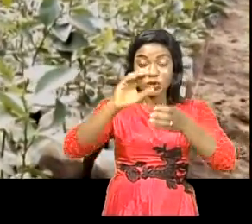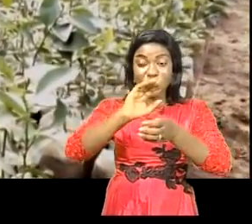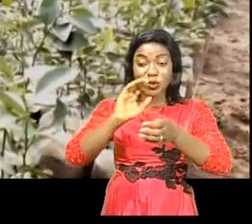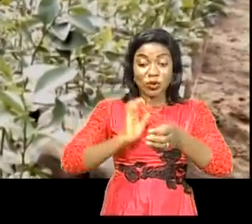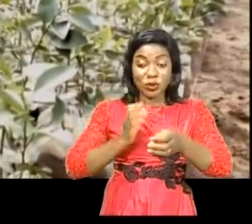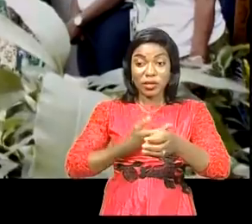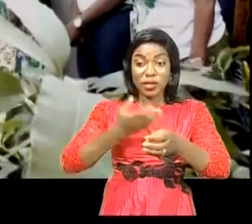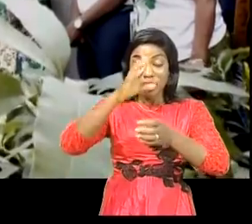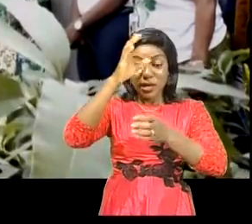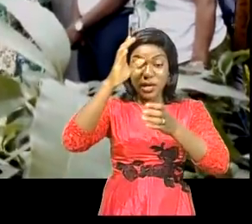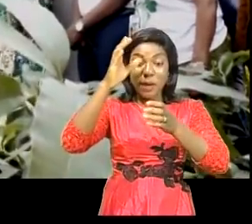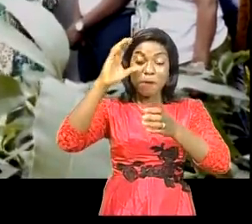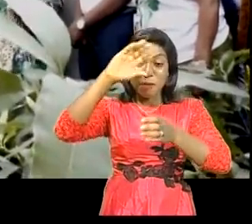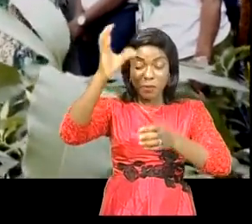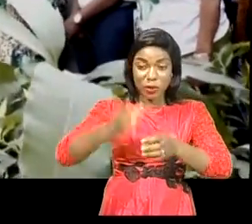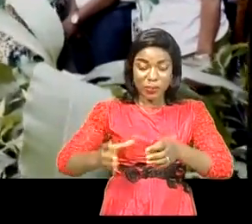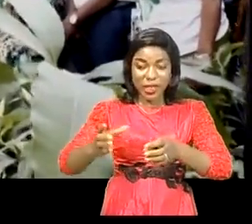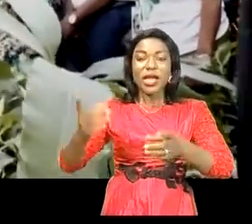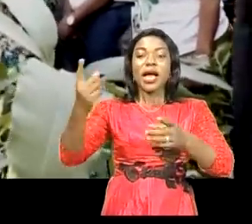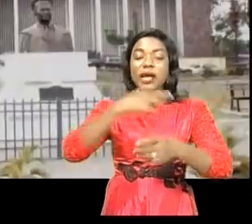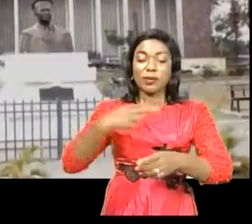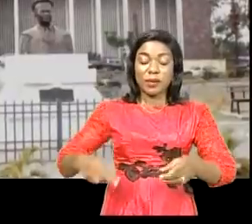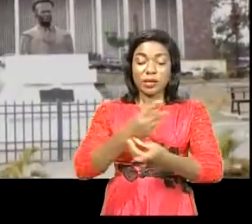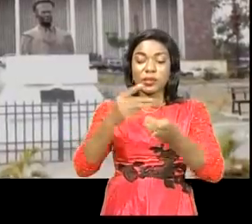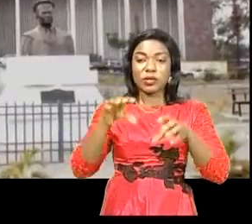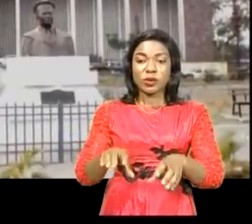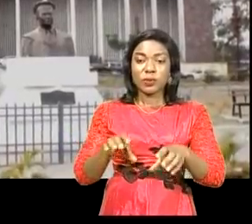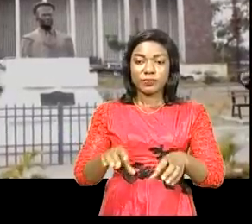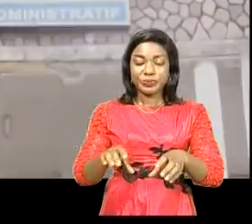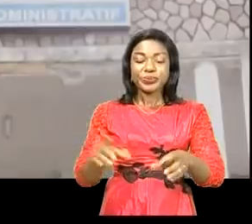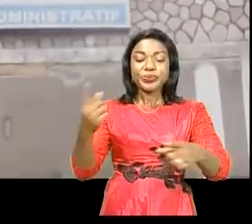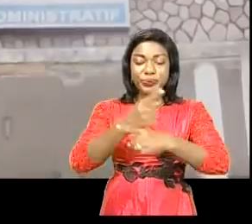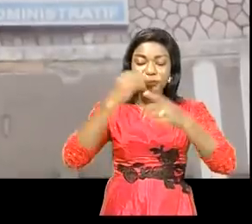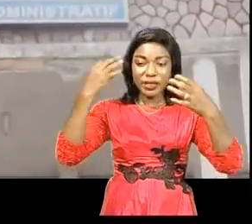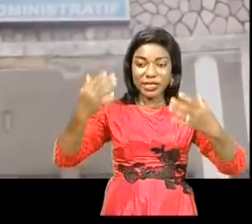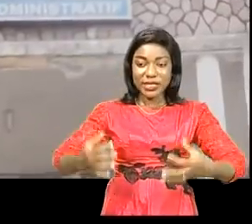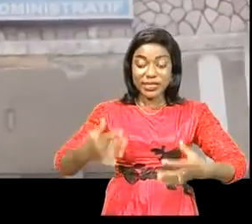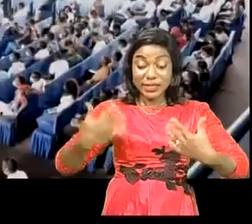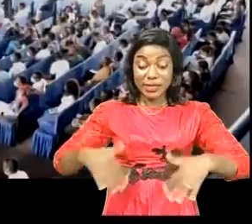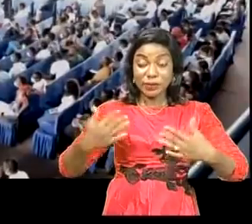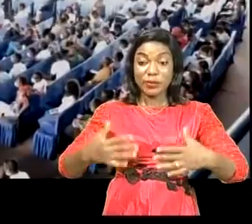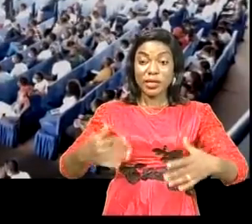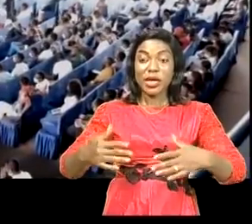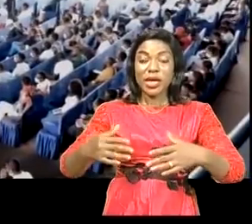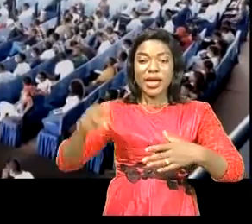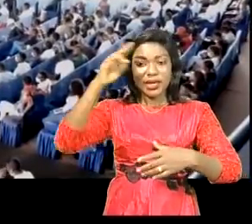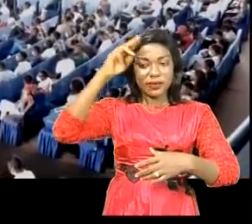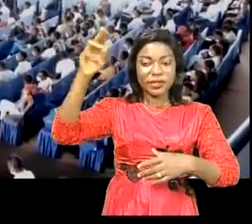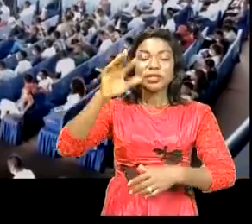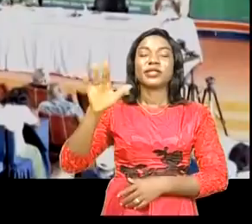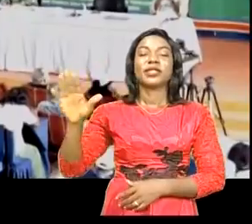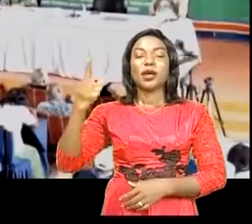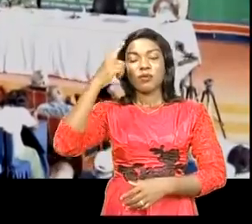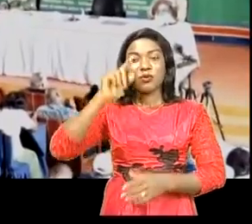République démocratique du Congo, la journée a été célébrée à l'université de Kinshasa. Pour montrer l'engagement du gouvernement de la